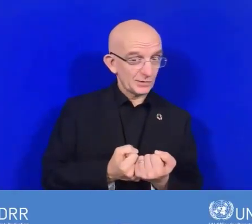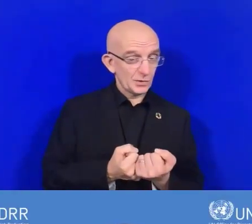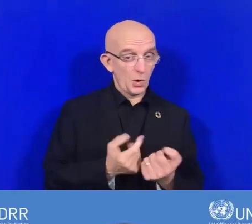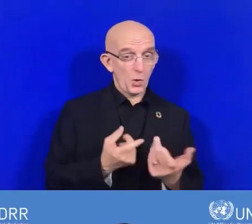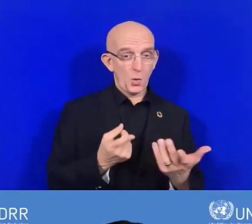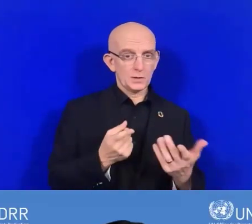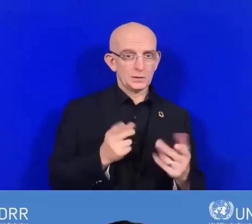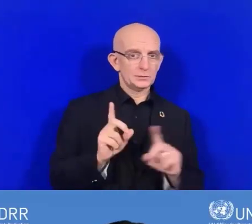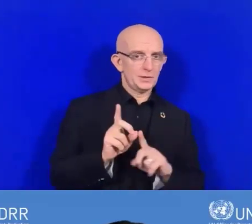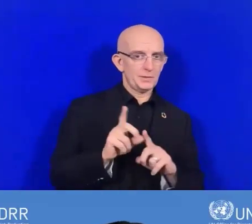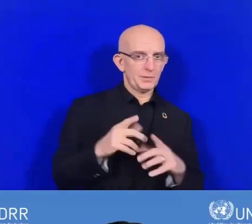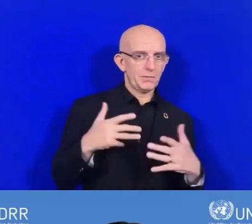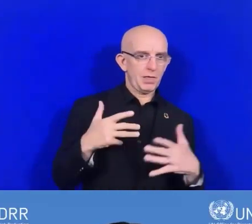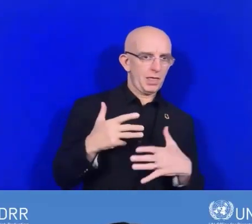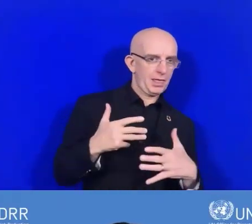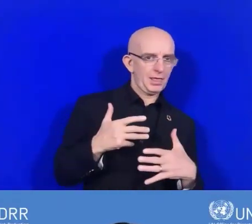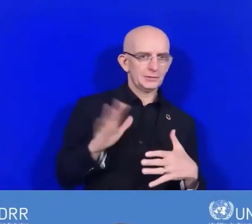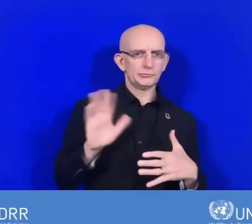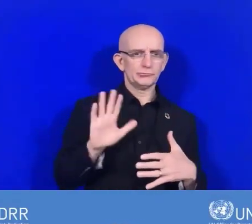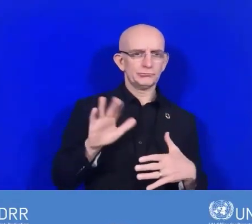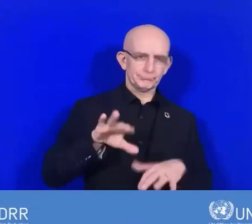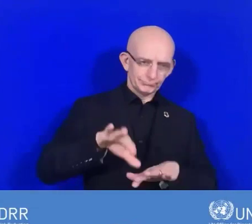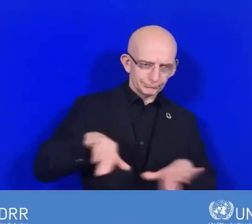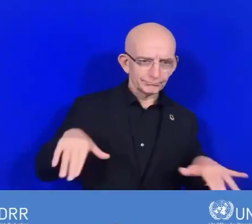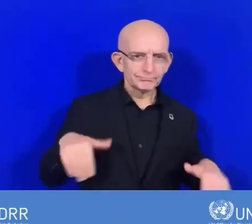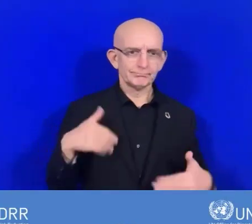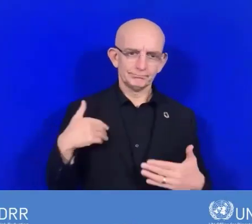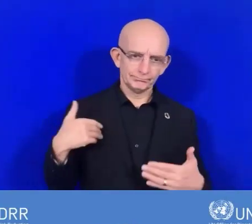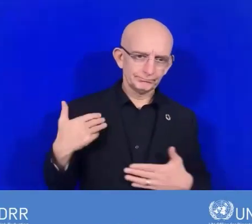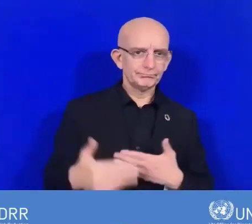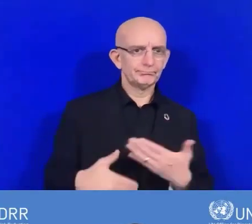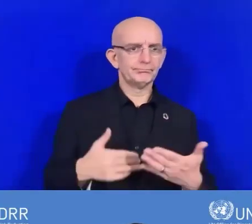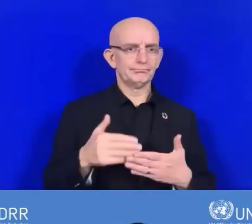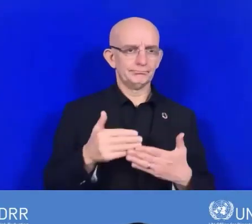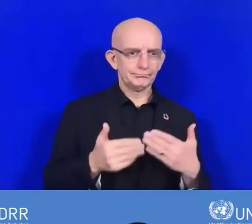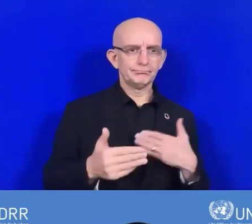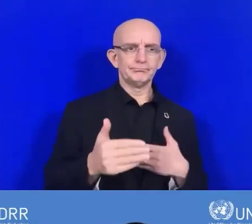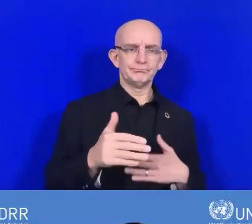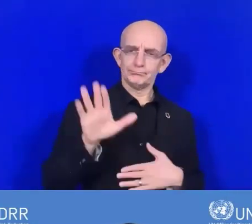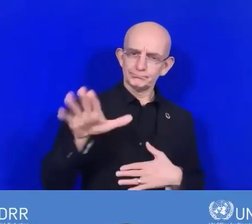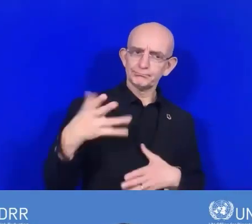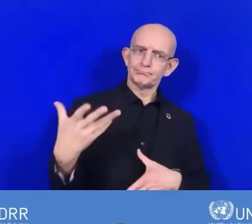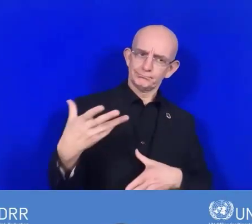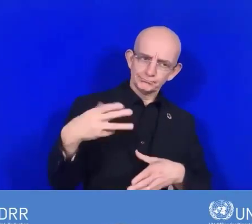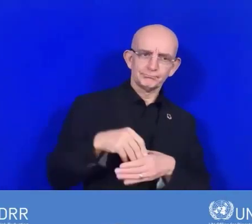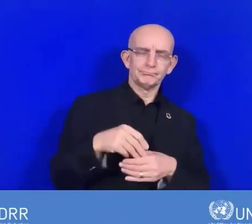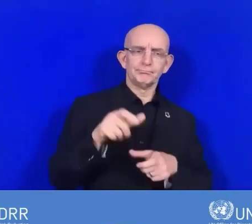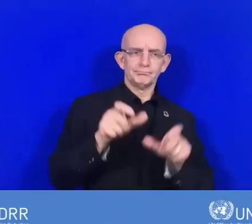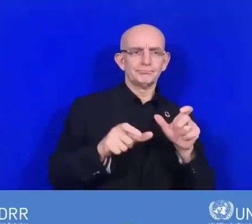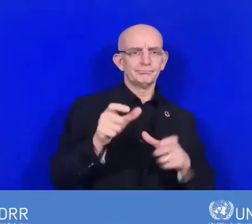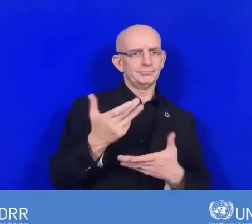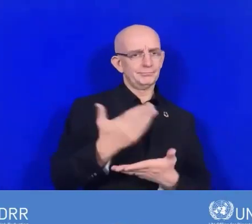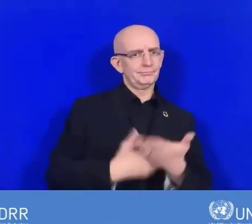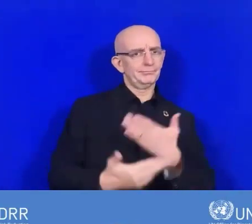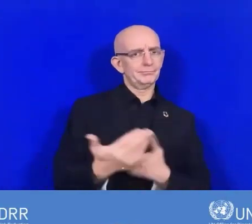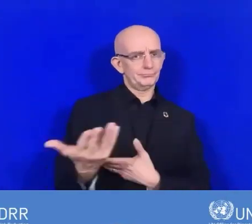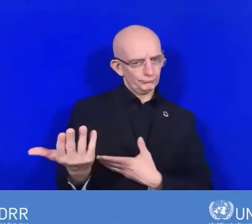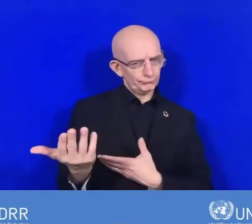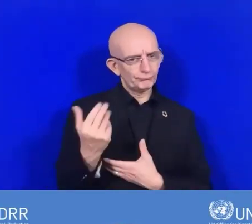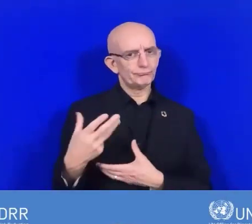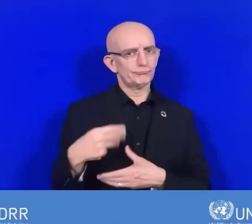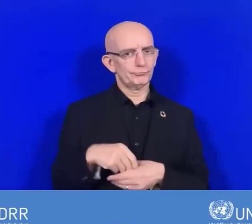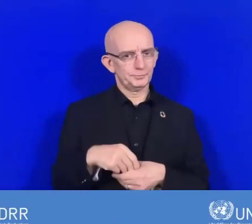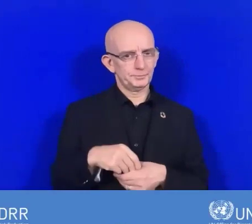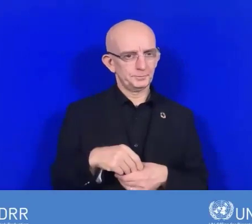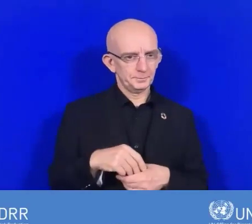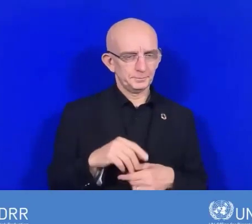pour pouvoir avancer dans l'inclusion des personnes en situation de handicap. Ma prochaine question est